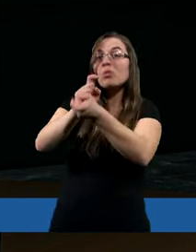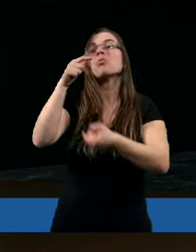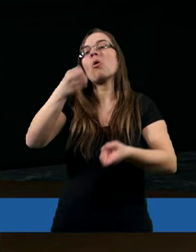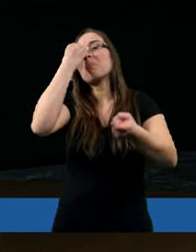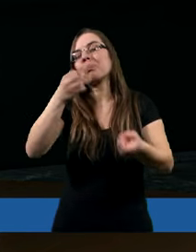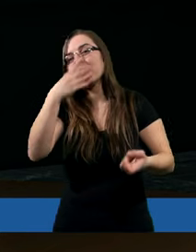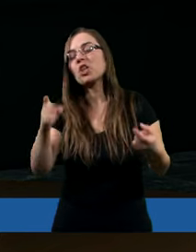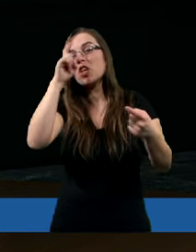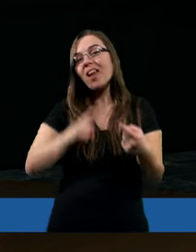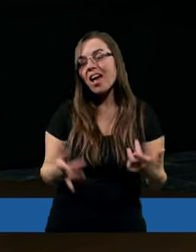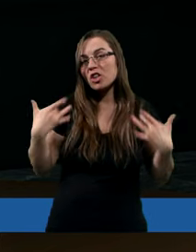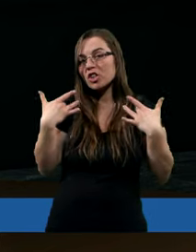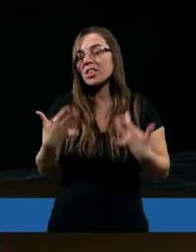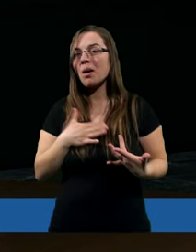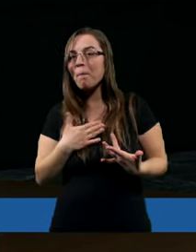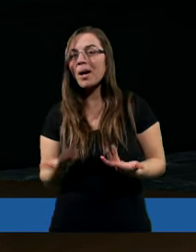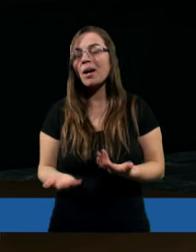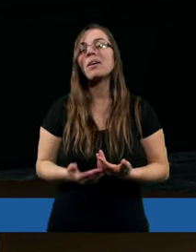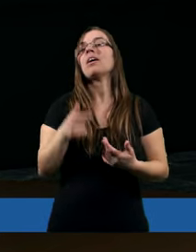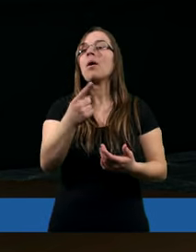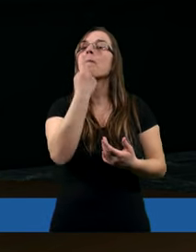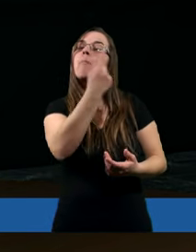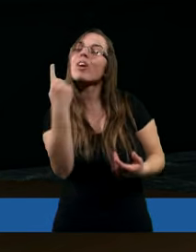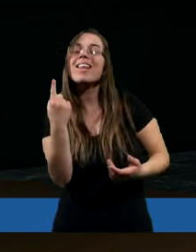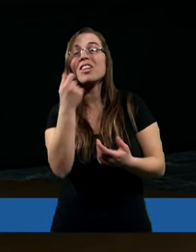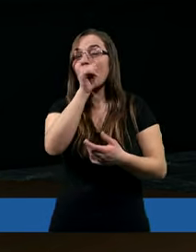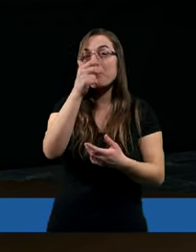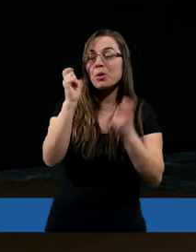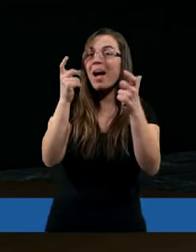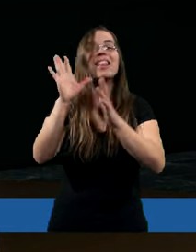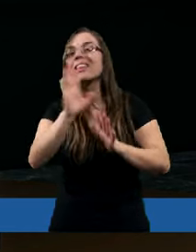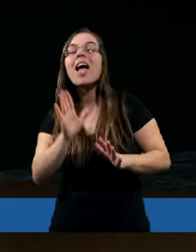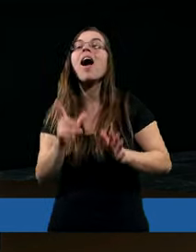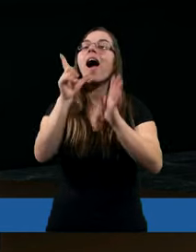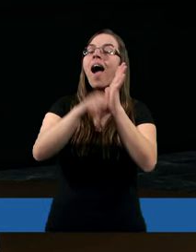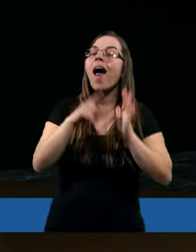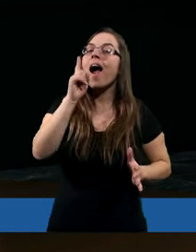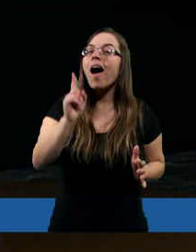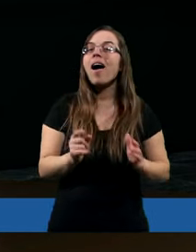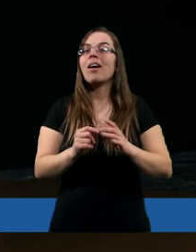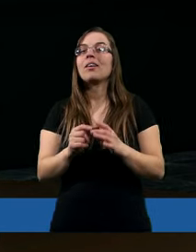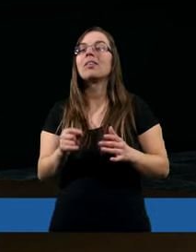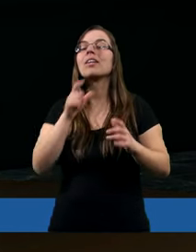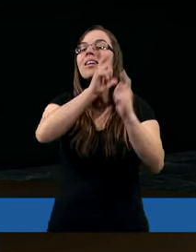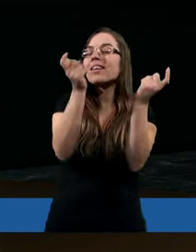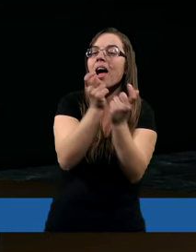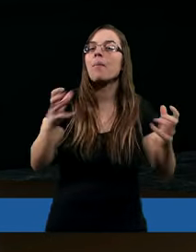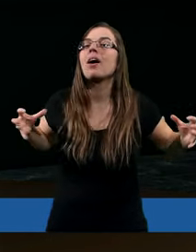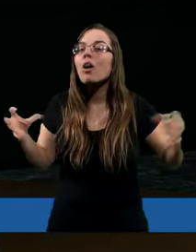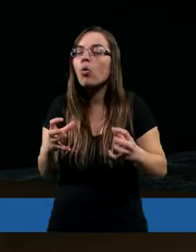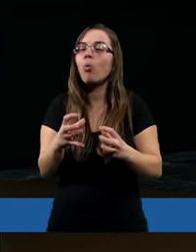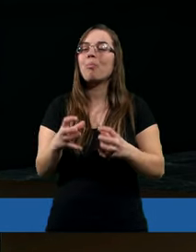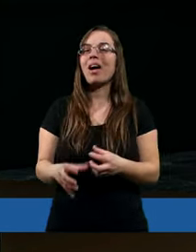nie pojedyncze przypadki, ale cała grupa,